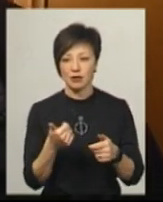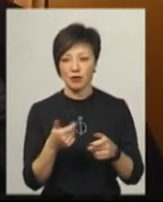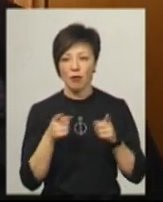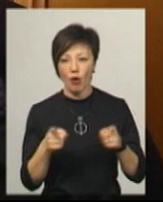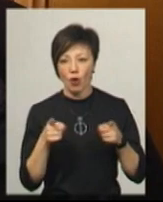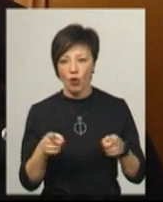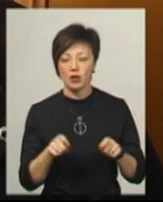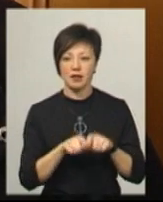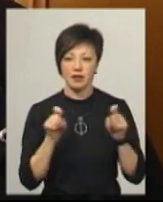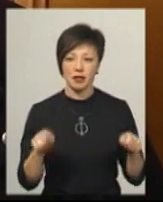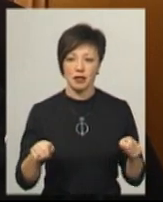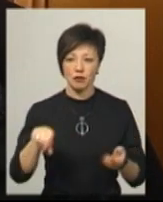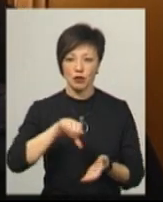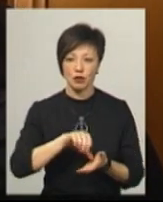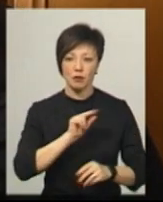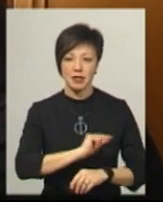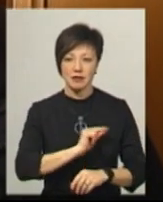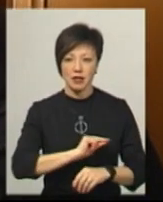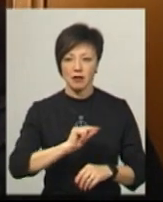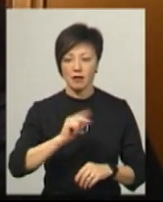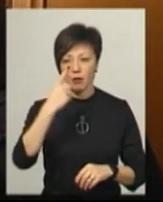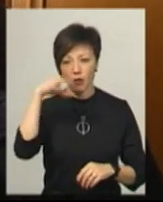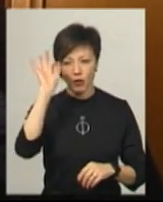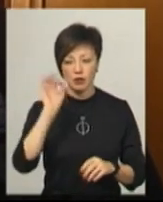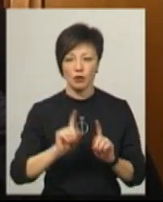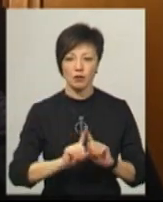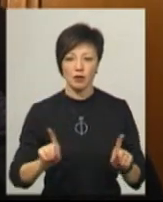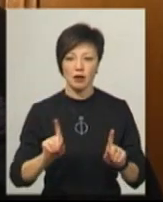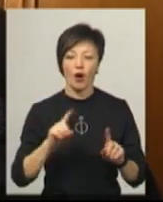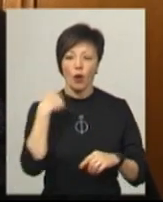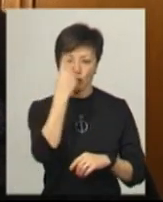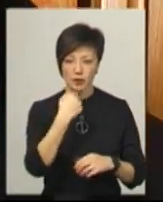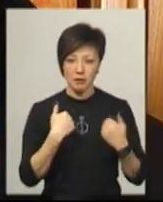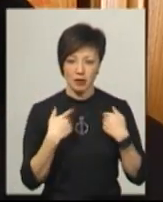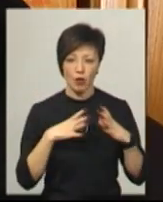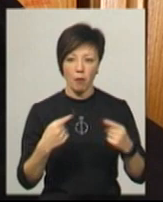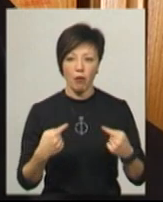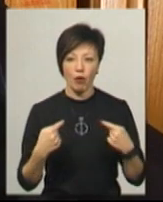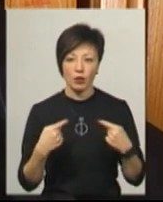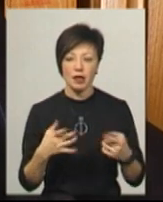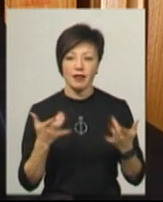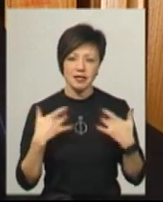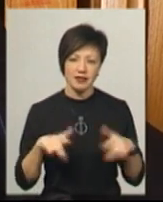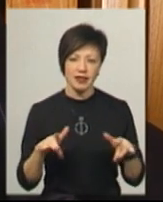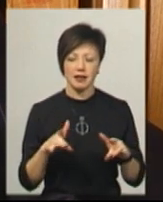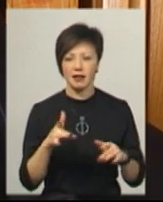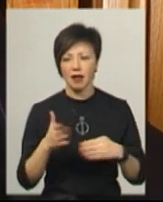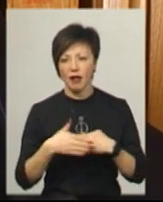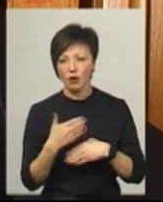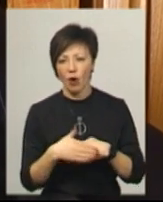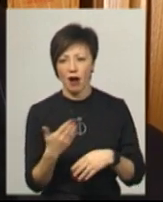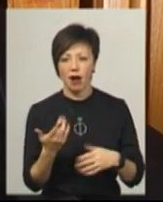погрози відкриті, присутності працівників мілістів, особисто мені були погрози, на звільнення, на якісь догани,